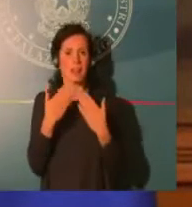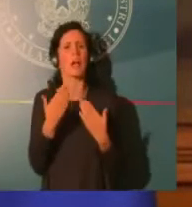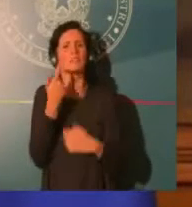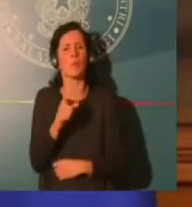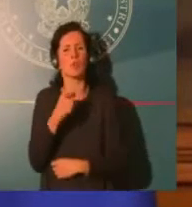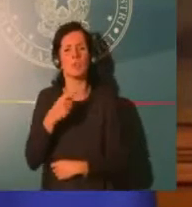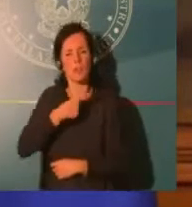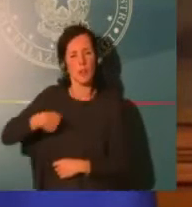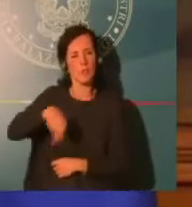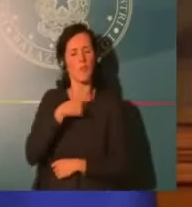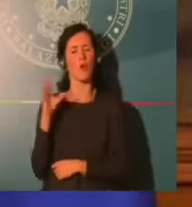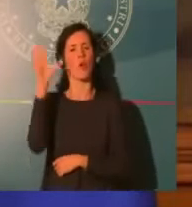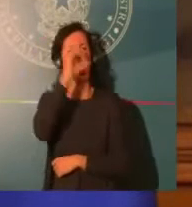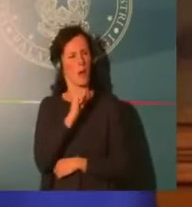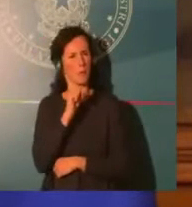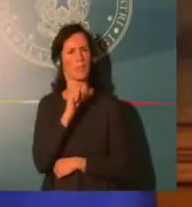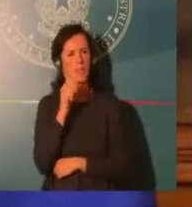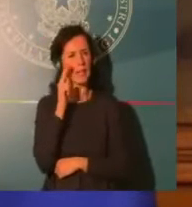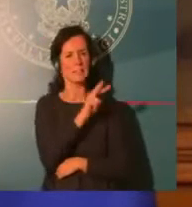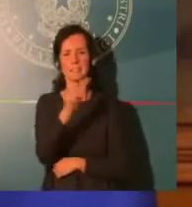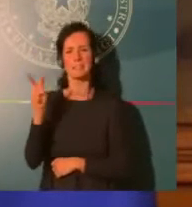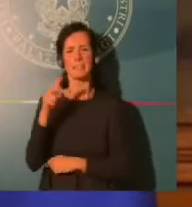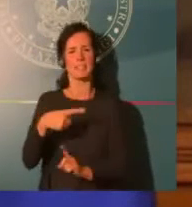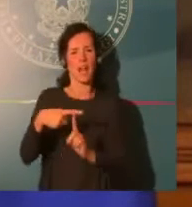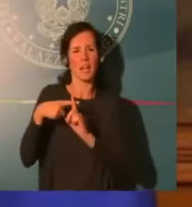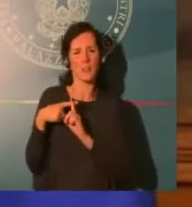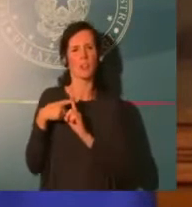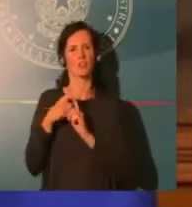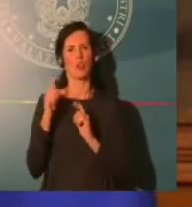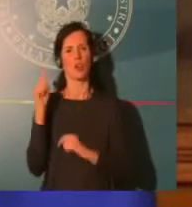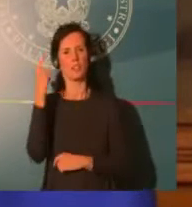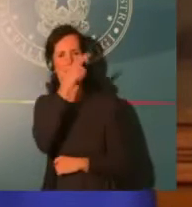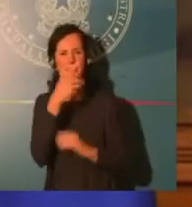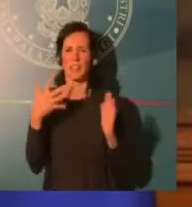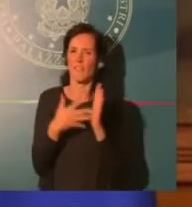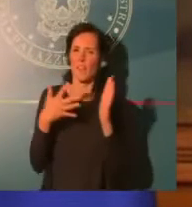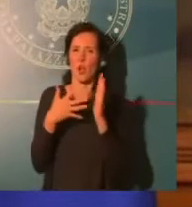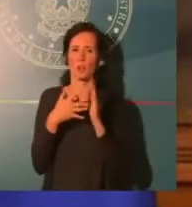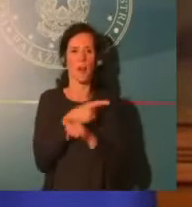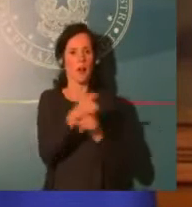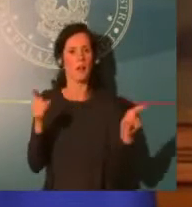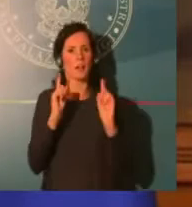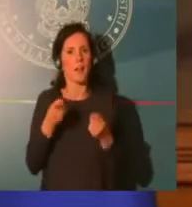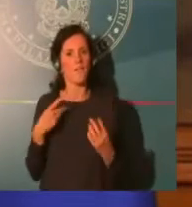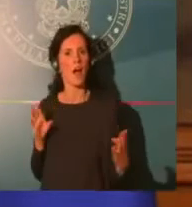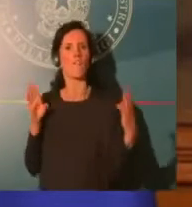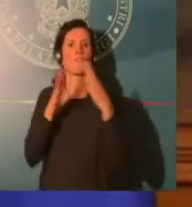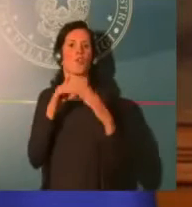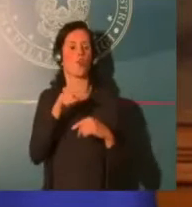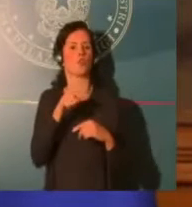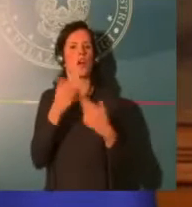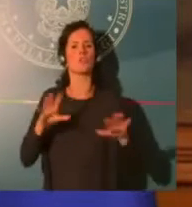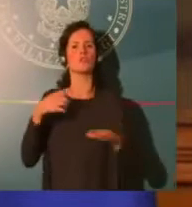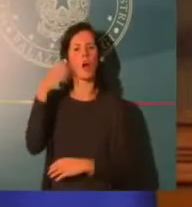Avevamo promesso che li avremmo sostenuti con risori adeguati e rapidi e così sarà. Ora però il nostro obiettivo è